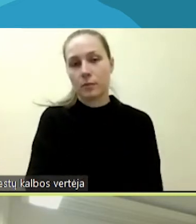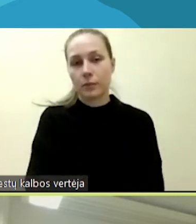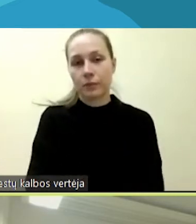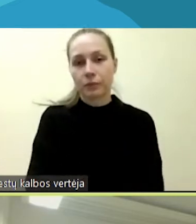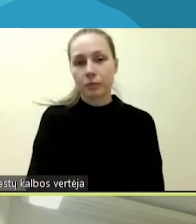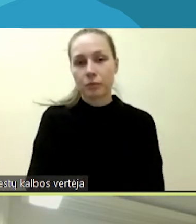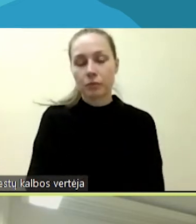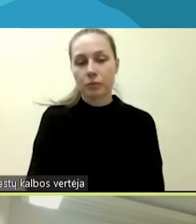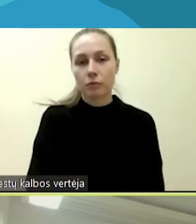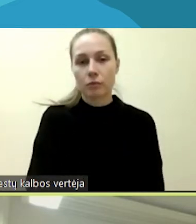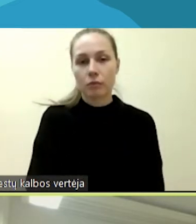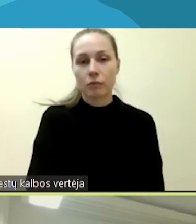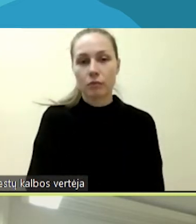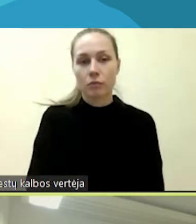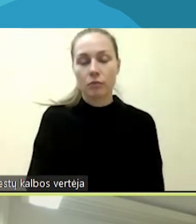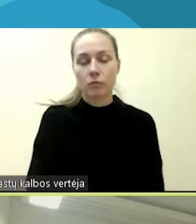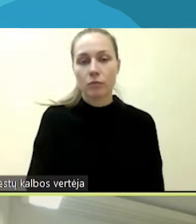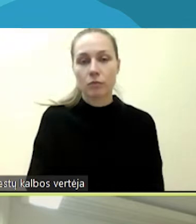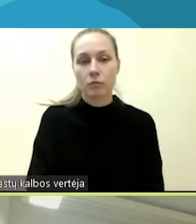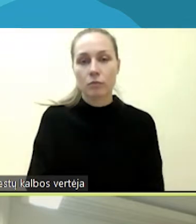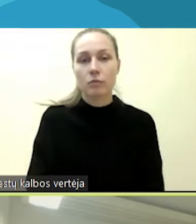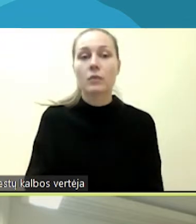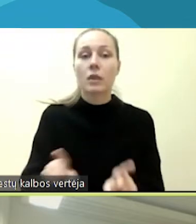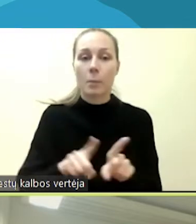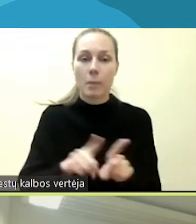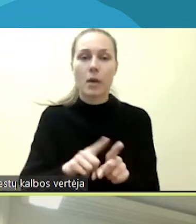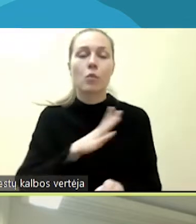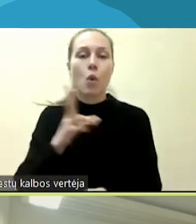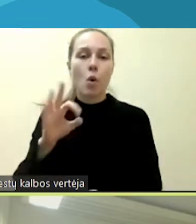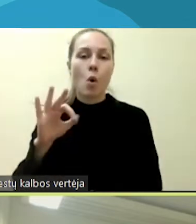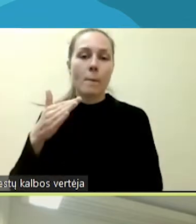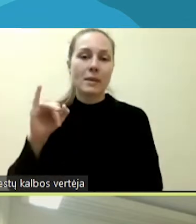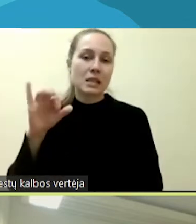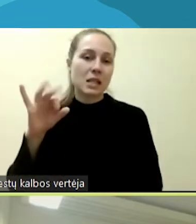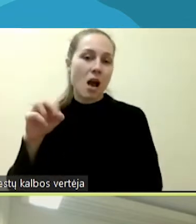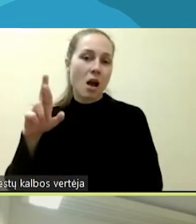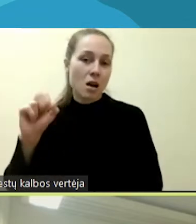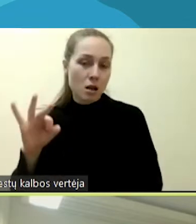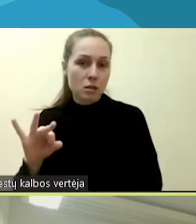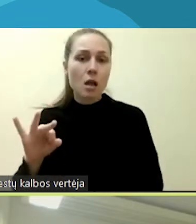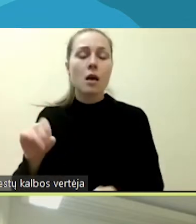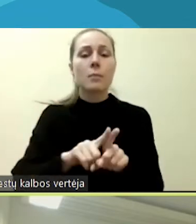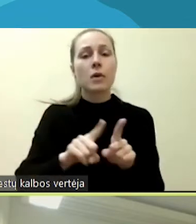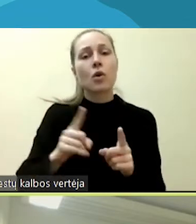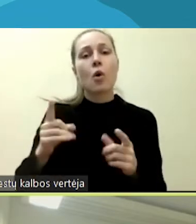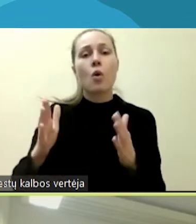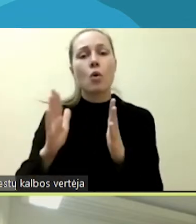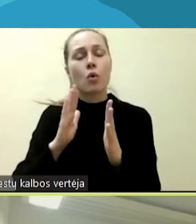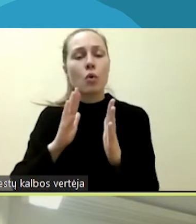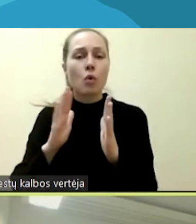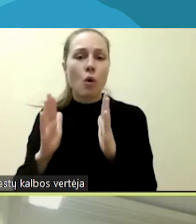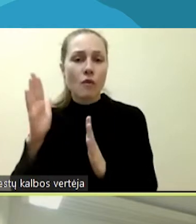Bet to buvo atitinkamas komisaras tam paskirtas, buvo rengiamos bendros konferencijos LGBT bendruomenė ir